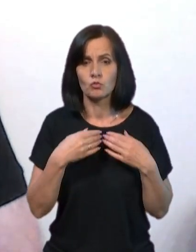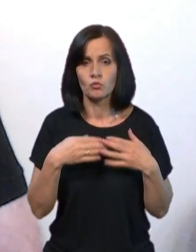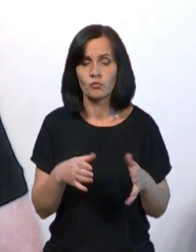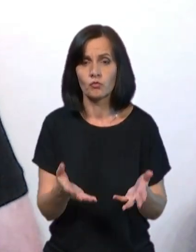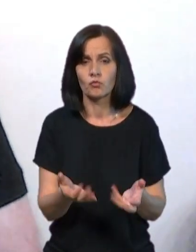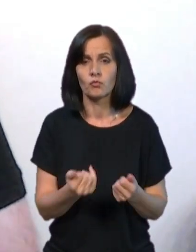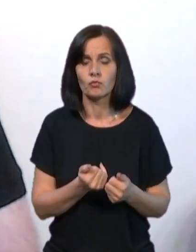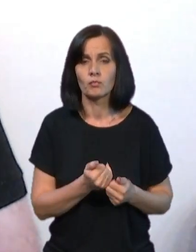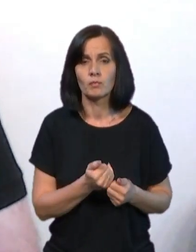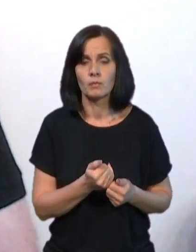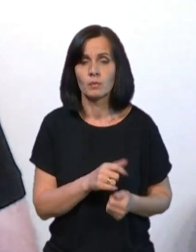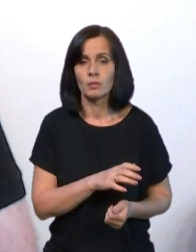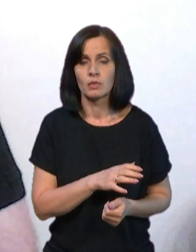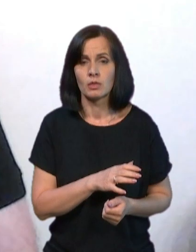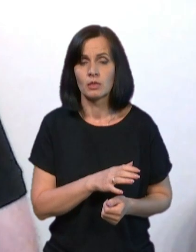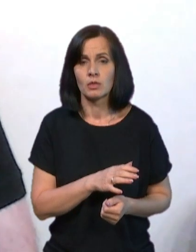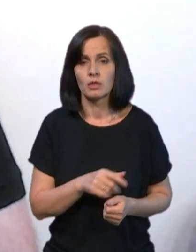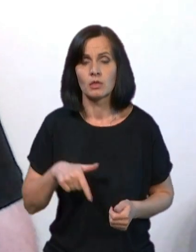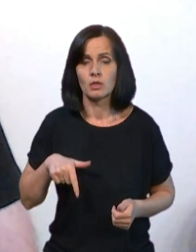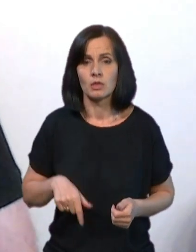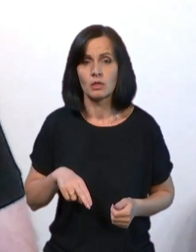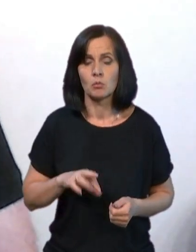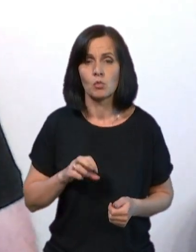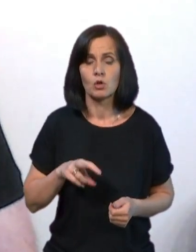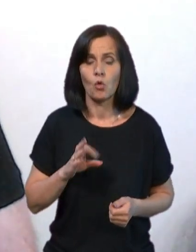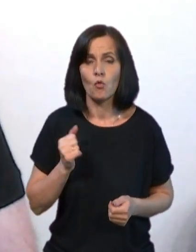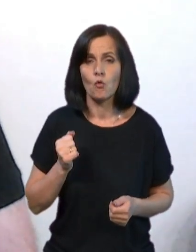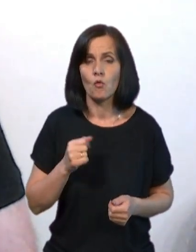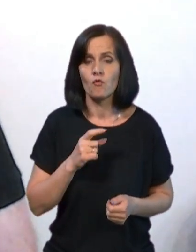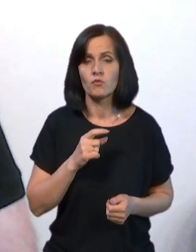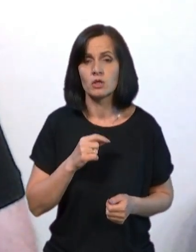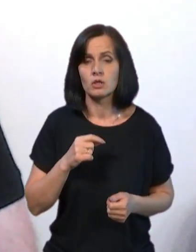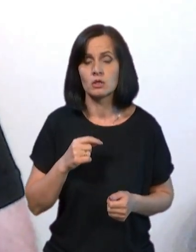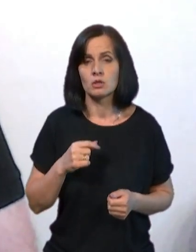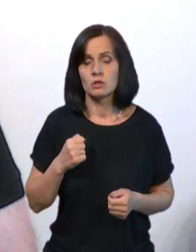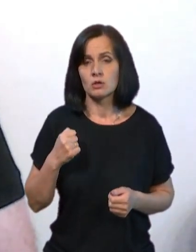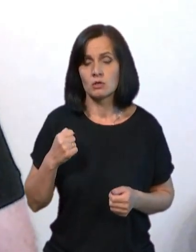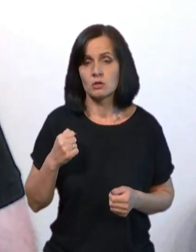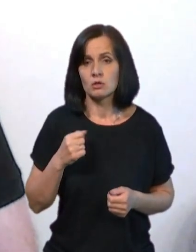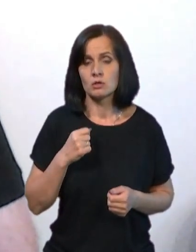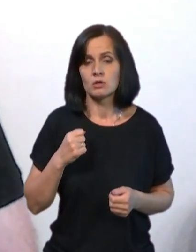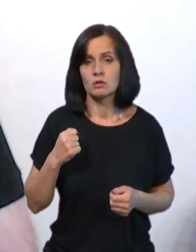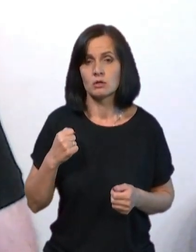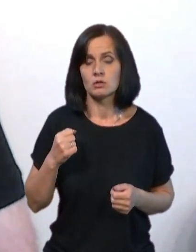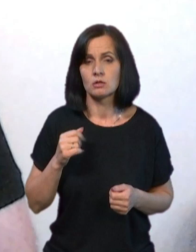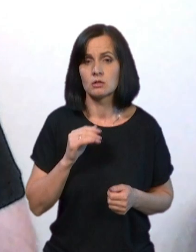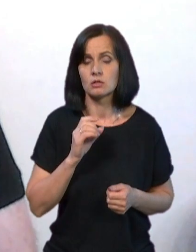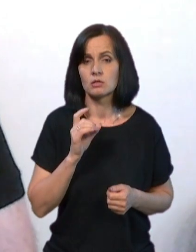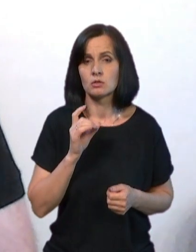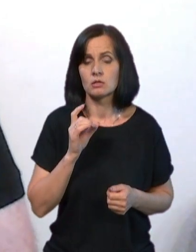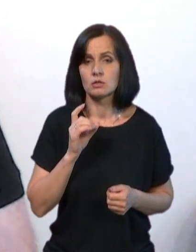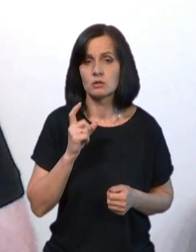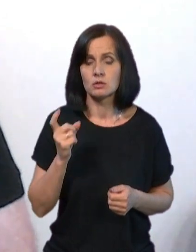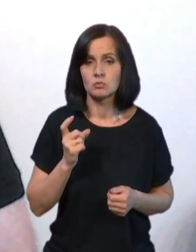генерал-полковник Збройної Силі Російської Федерації, колишній перший заступник міністра оборони